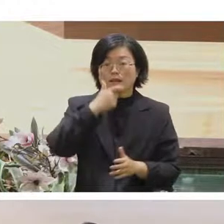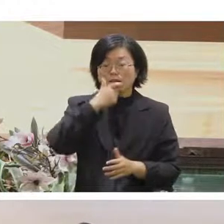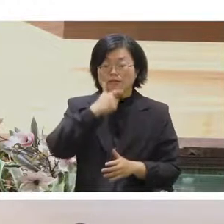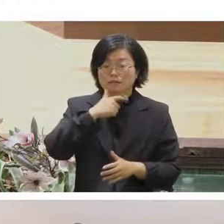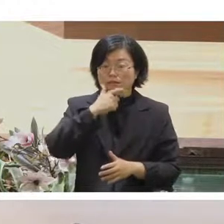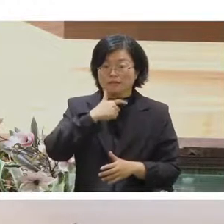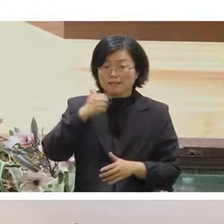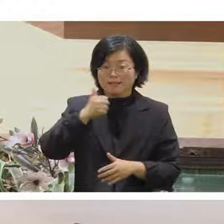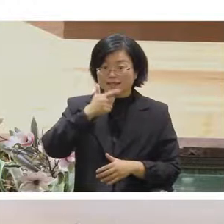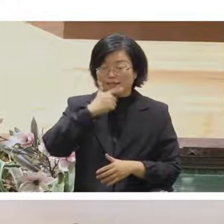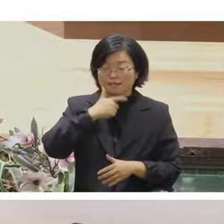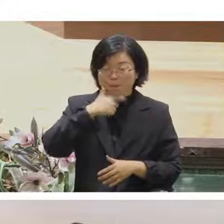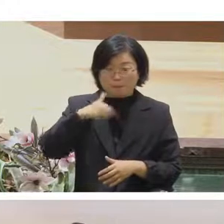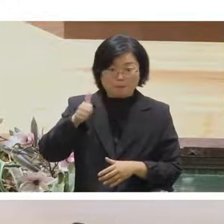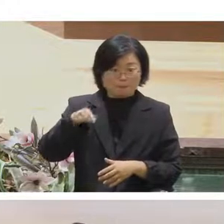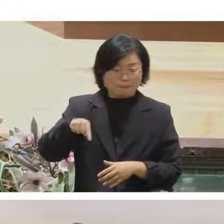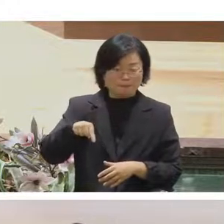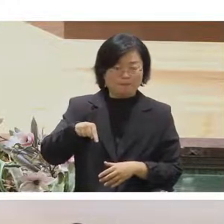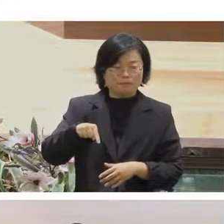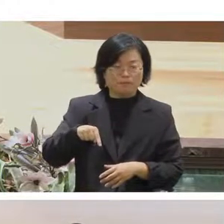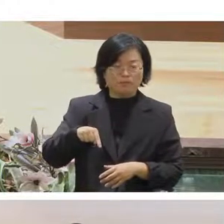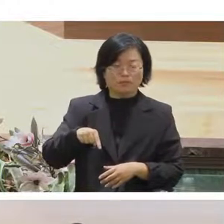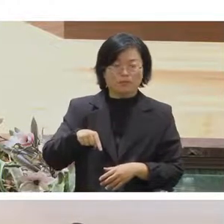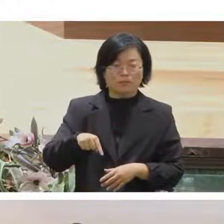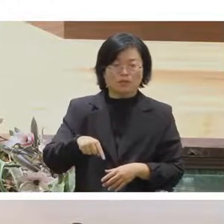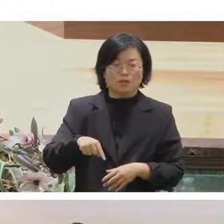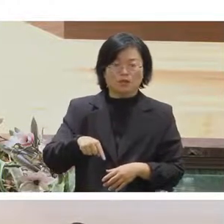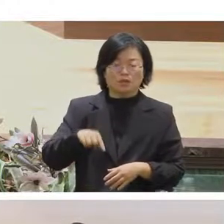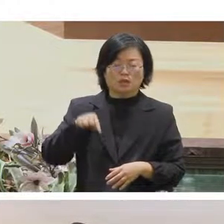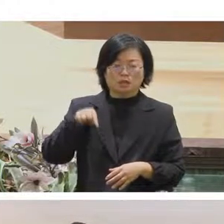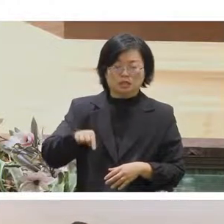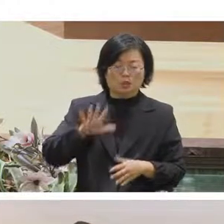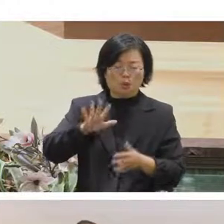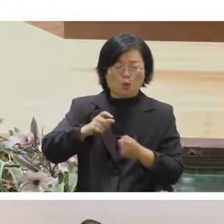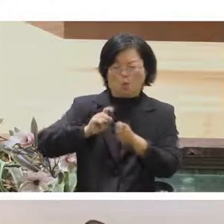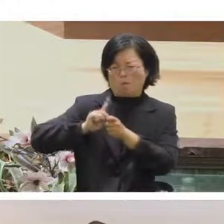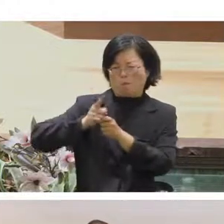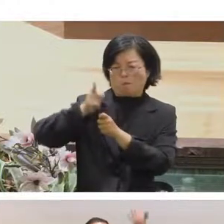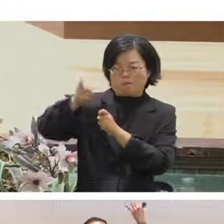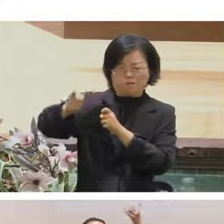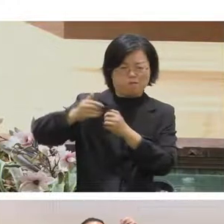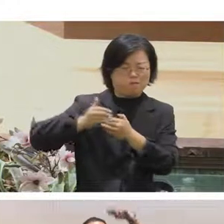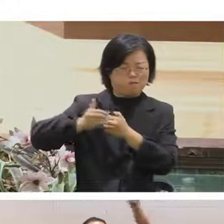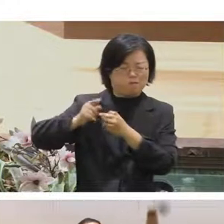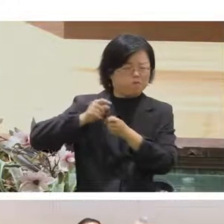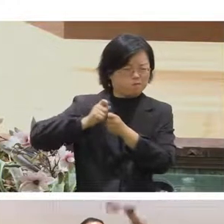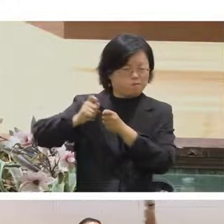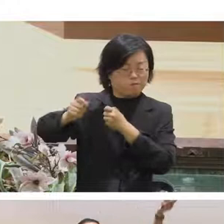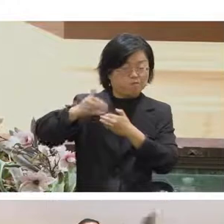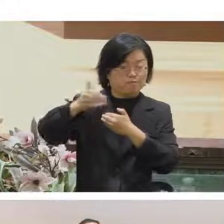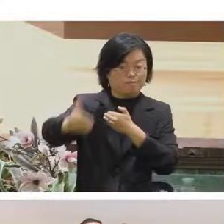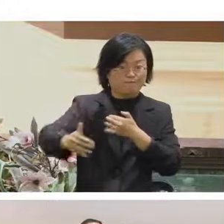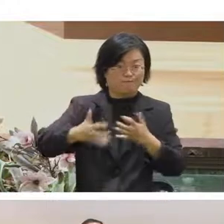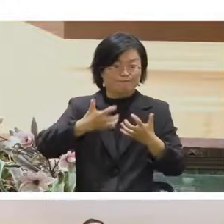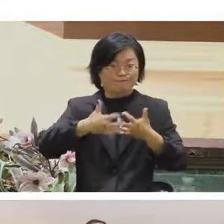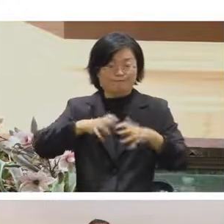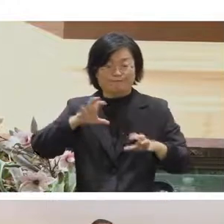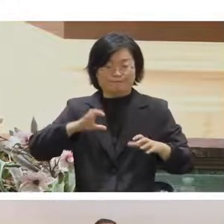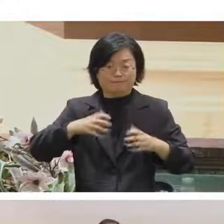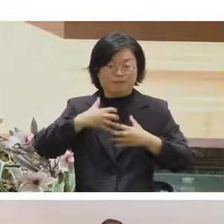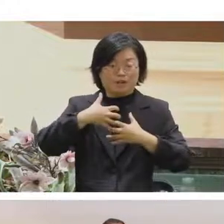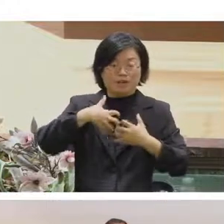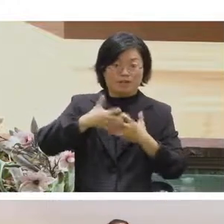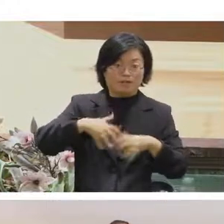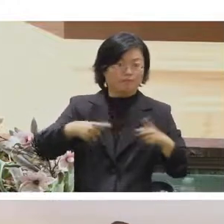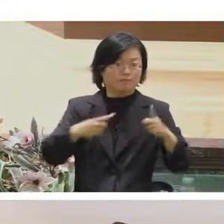今年初的時候就是去用他用遠距出席機器人就是一個機器然後上面有個平板然後他的臉這樣